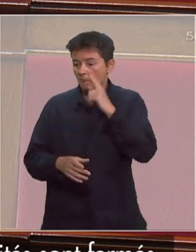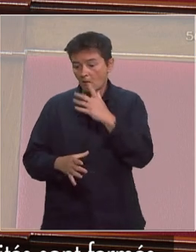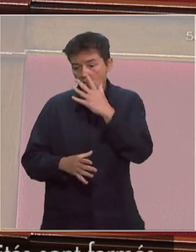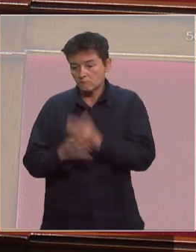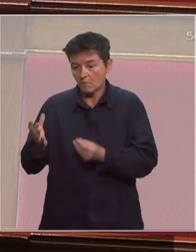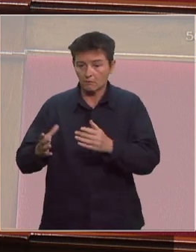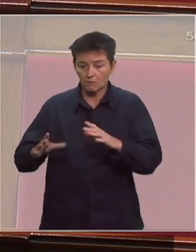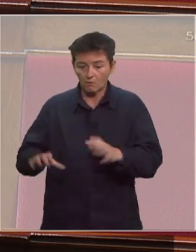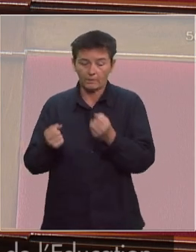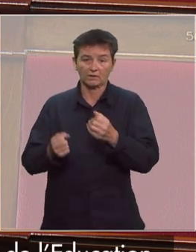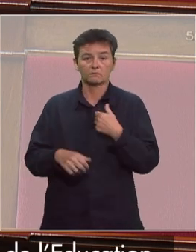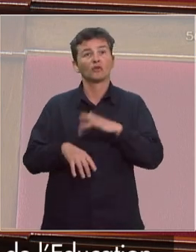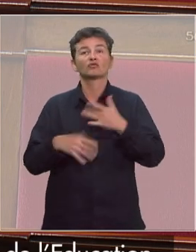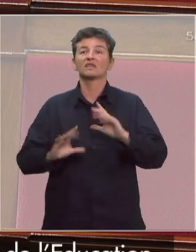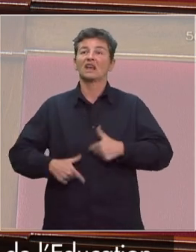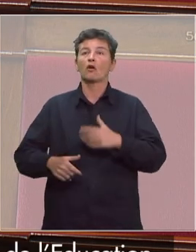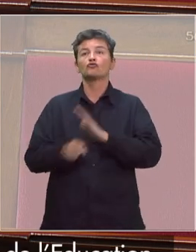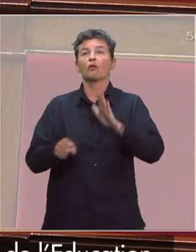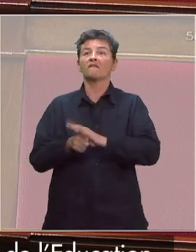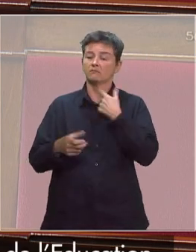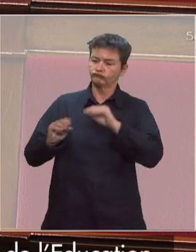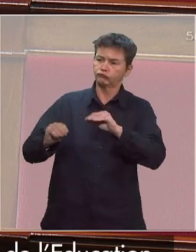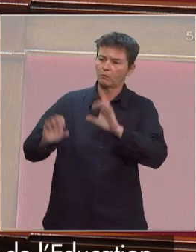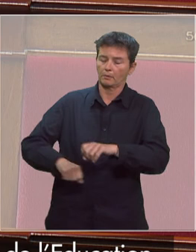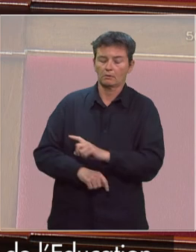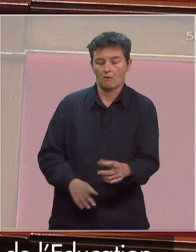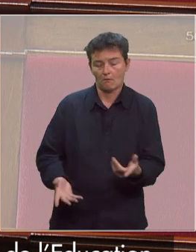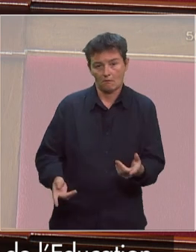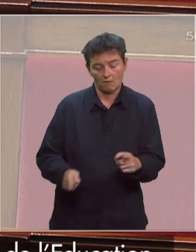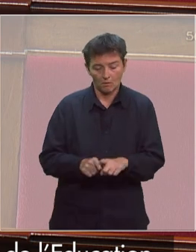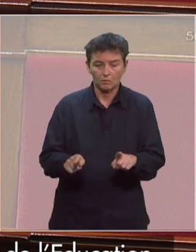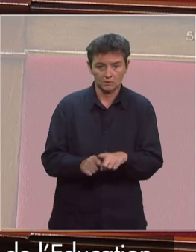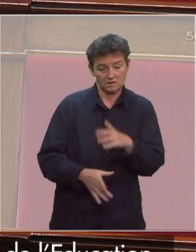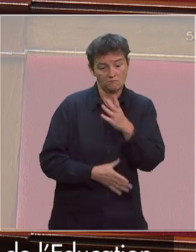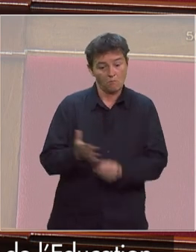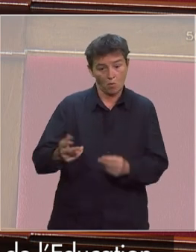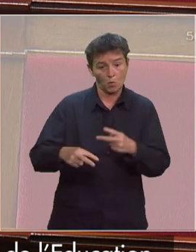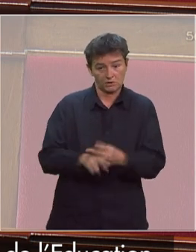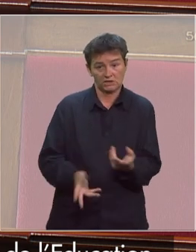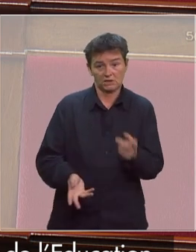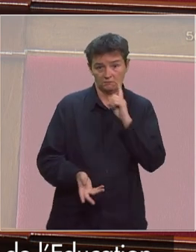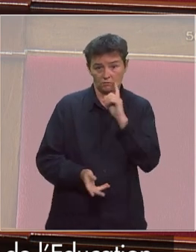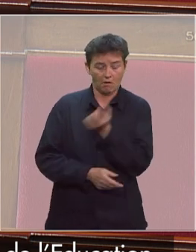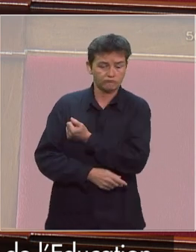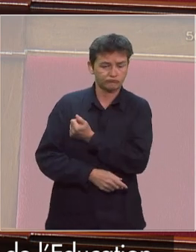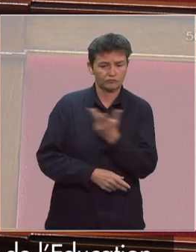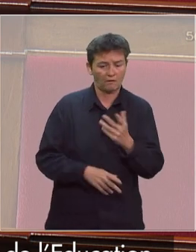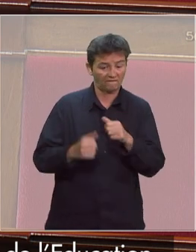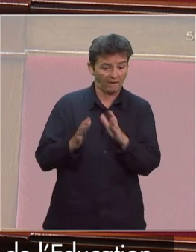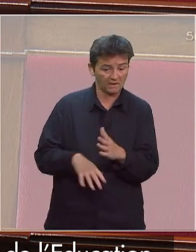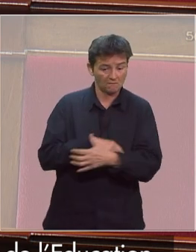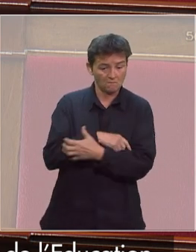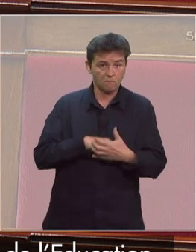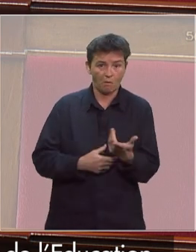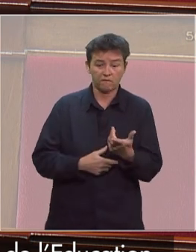pas d'avoir fréquenté l'école pour savoir enseigner et enfin le manque d'outils car dans nombre de foyers modestes le seul